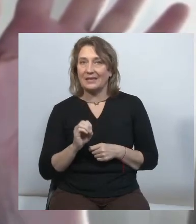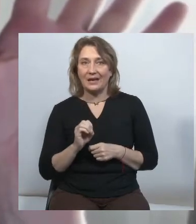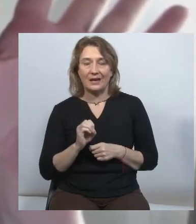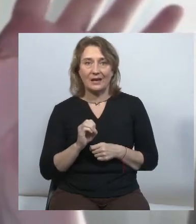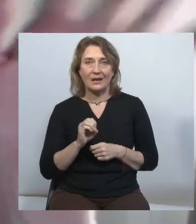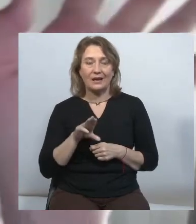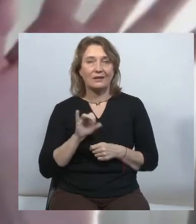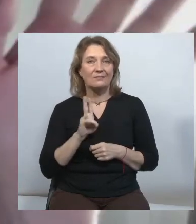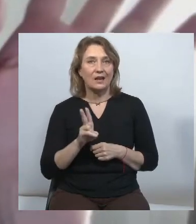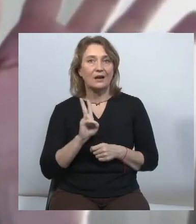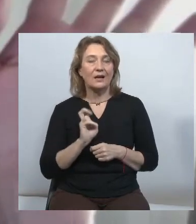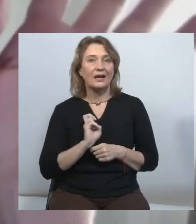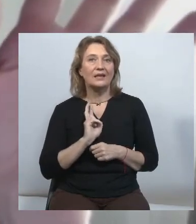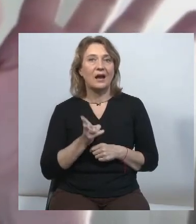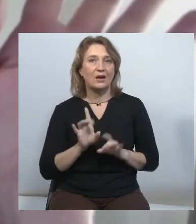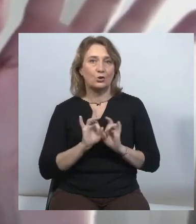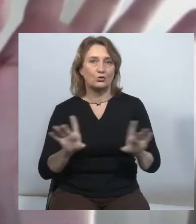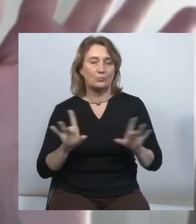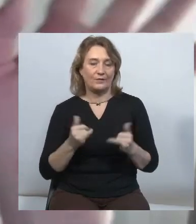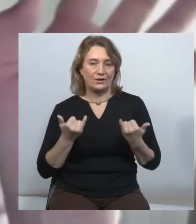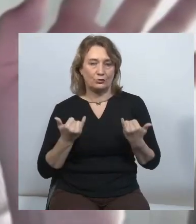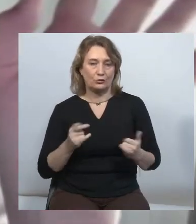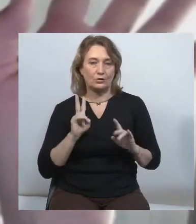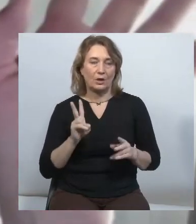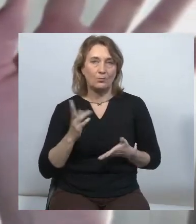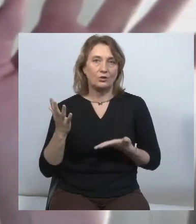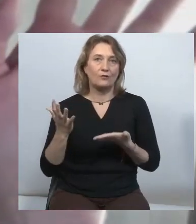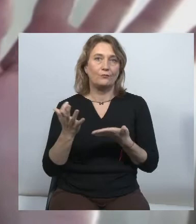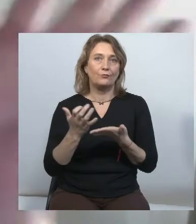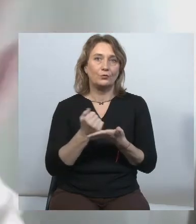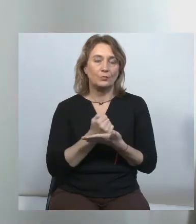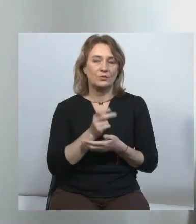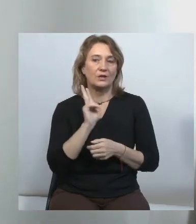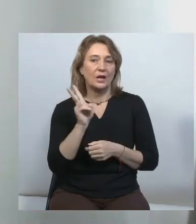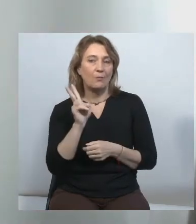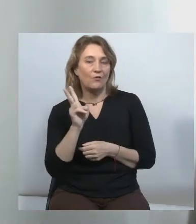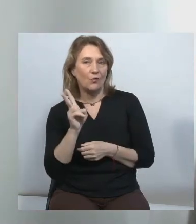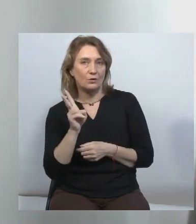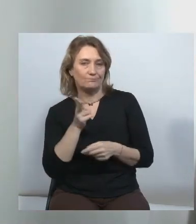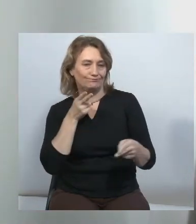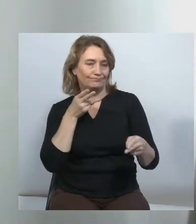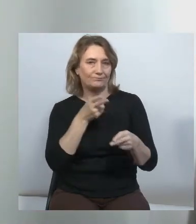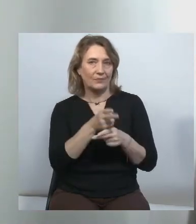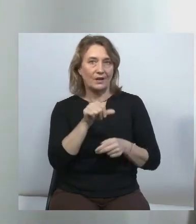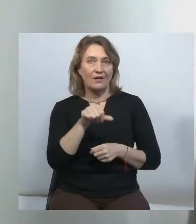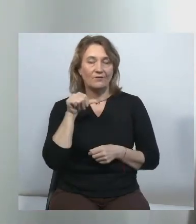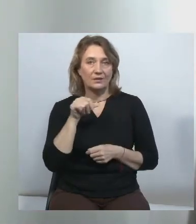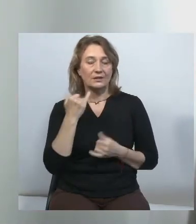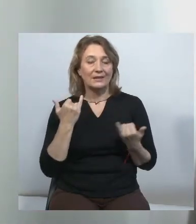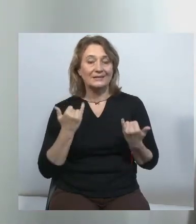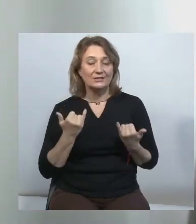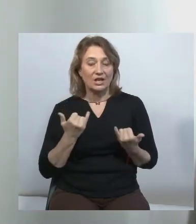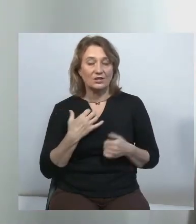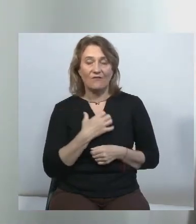розповідають, що щойно комусь щось здалося, вже одразу можна когось вимкнути. Все це дуже уважно, коли прочитати